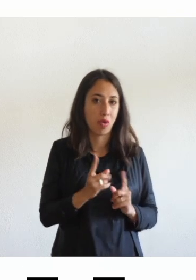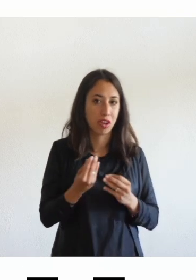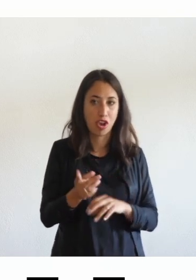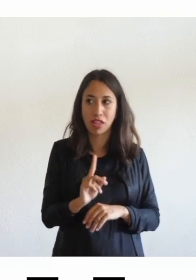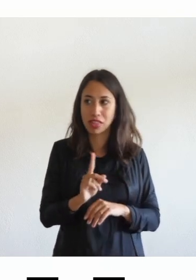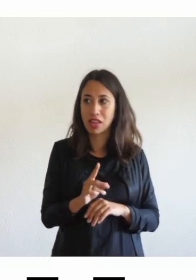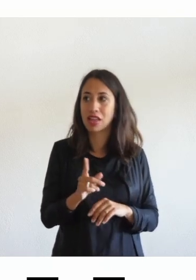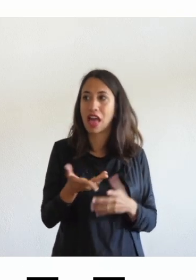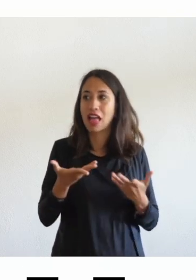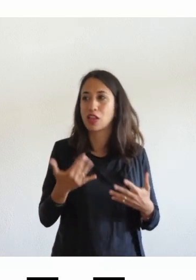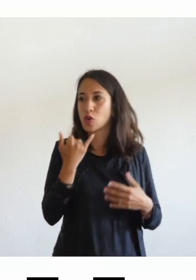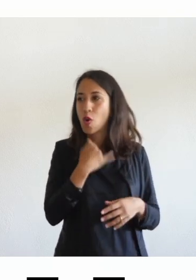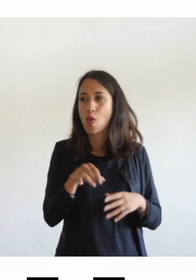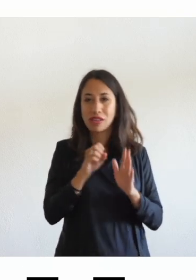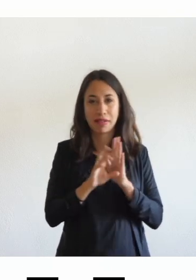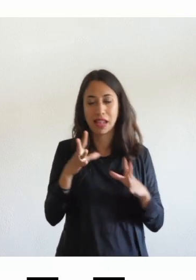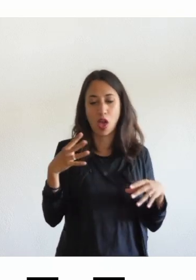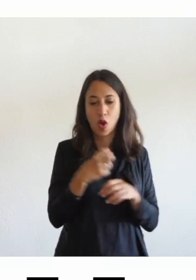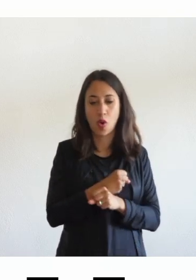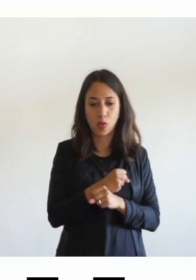conclusione questa è proprio l'ultima slide